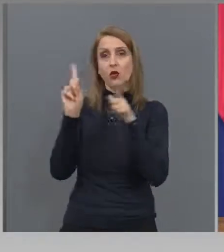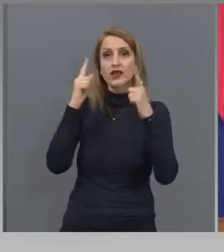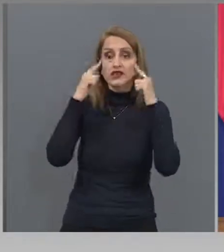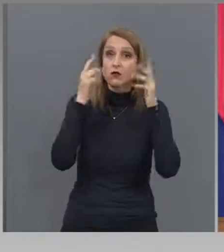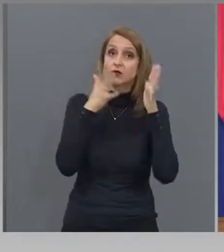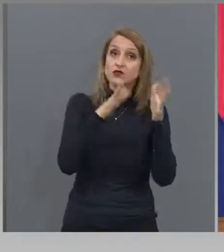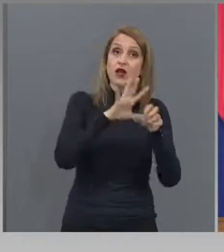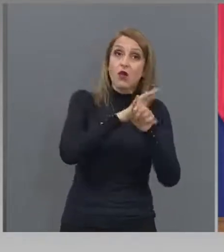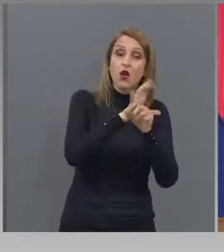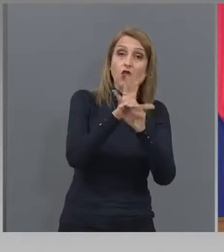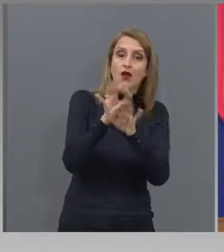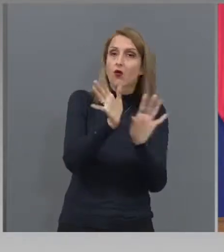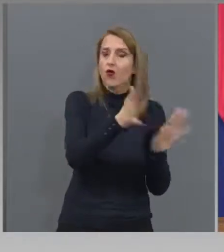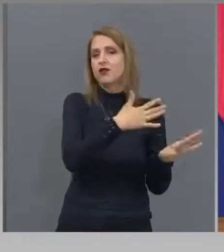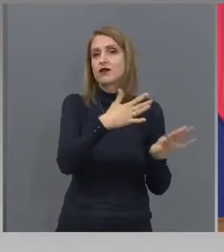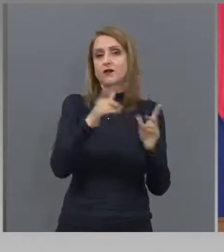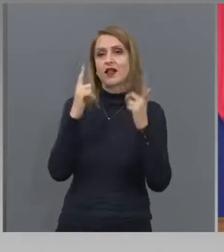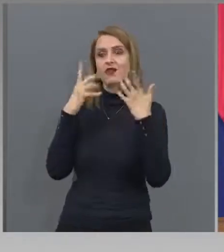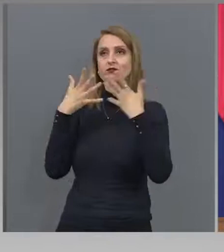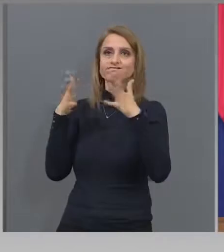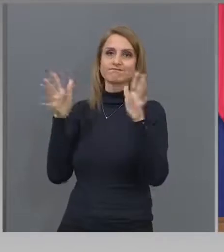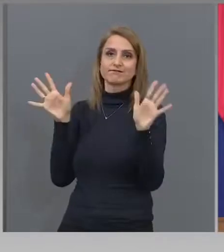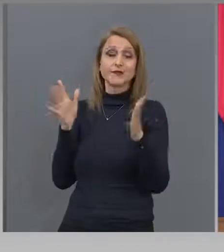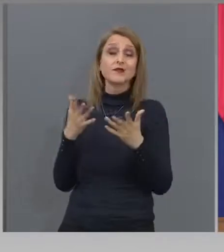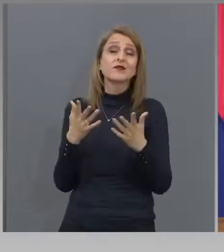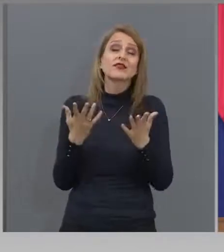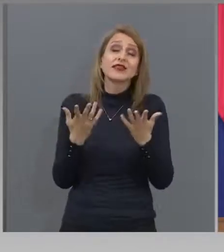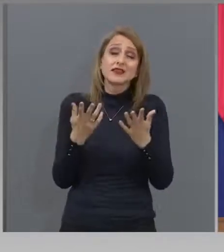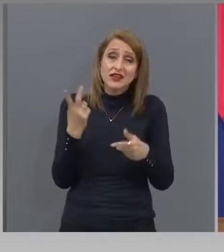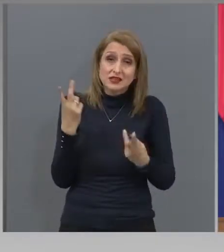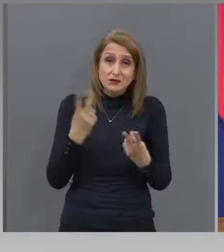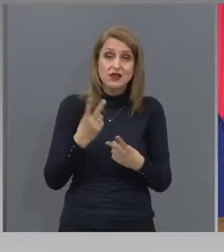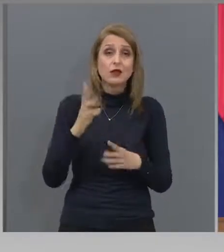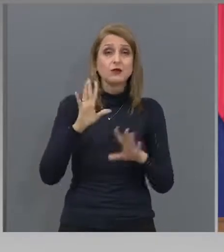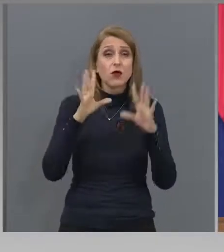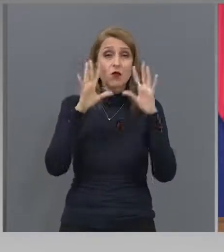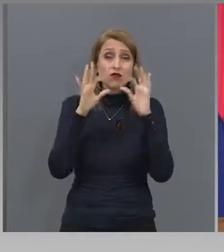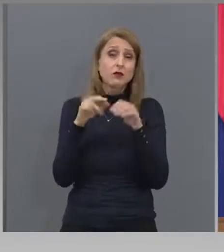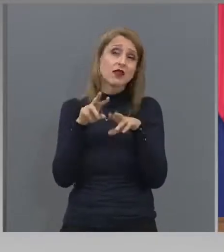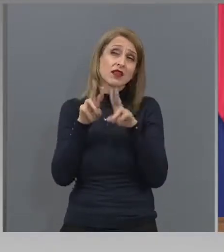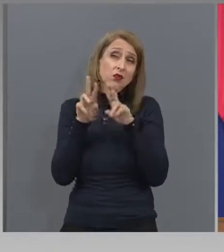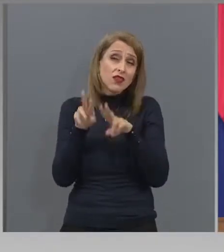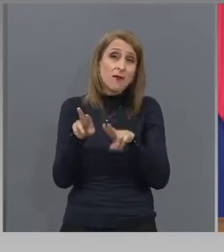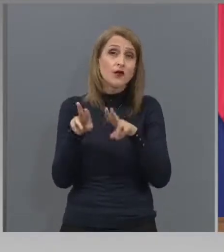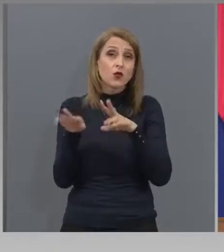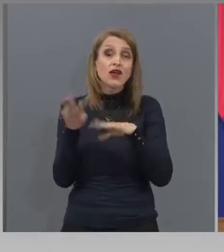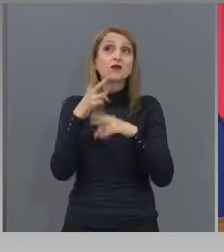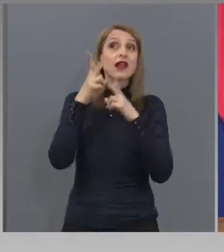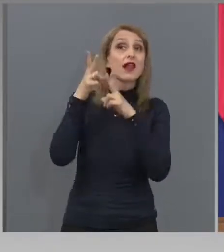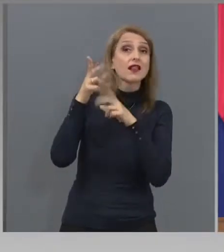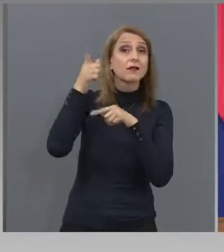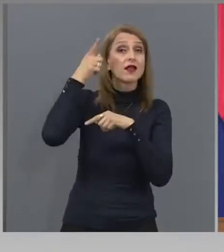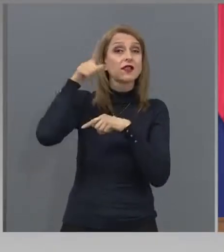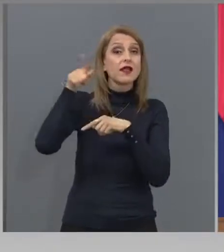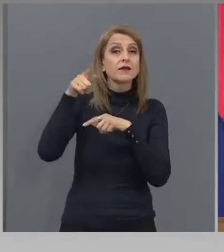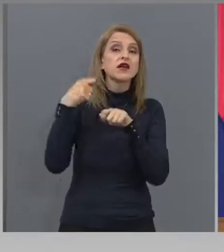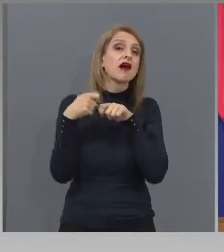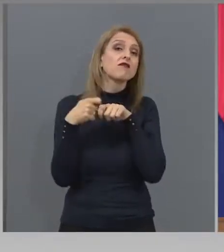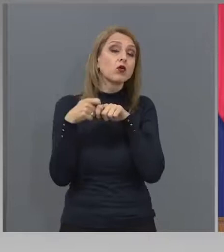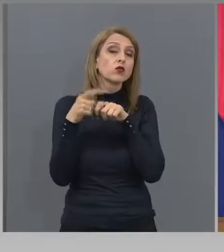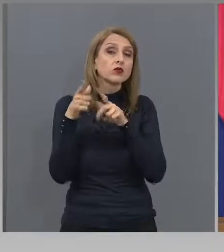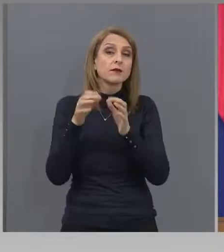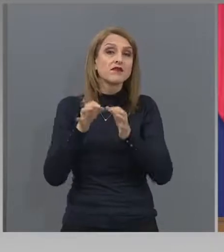корона, корона. Така че много внимателно наблюдаваме и какво приложат те като мерки, защото